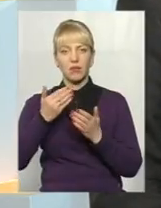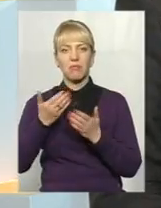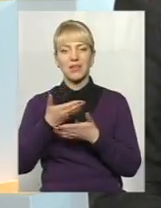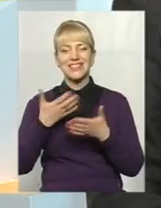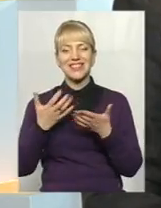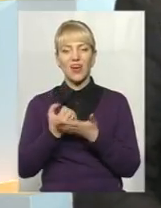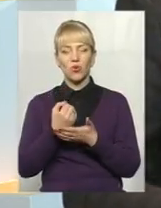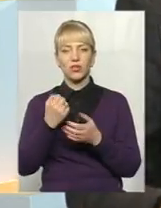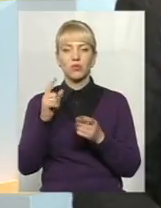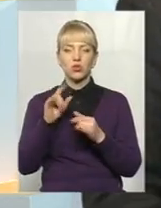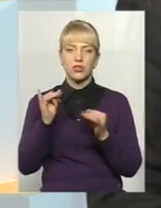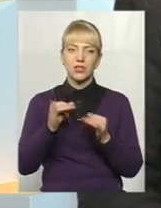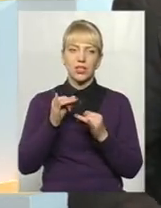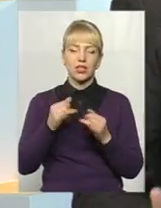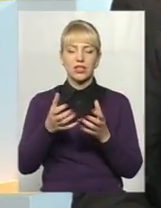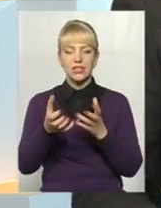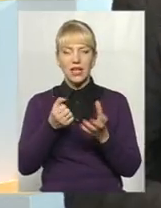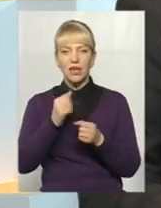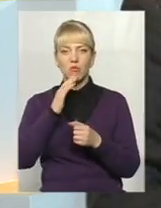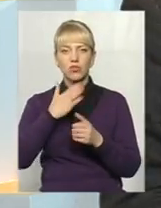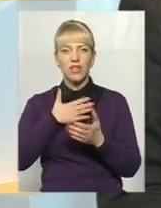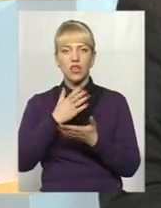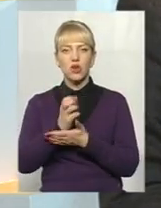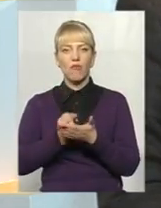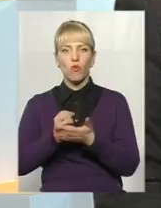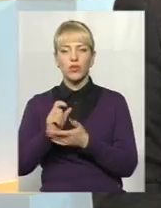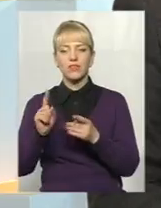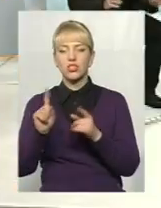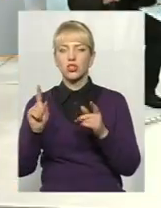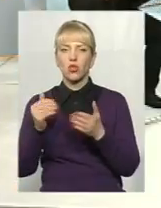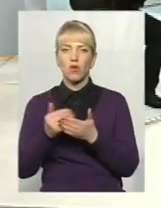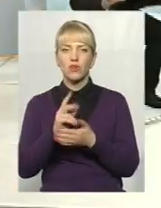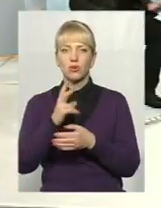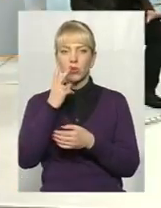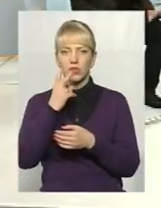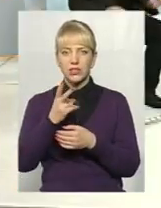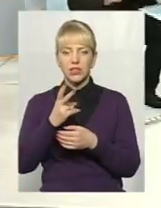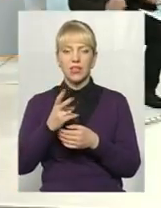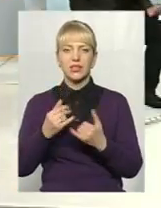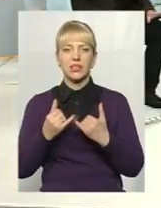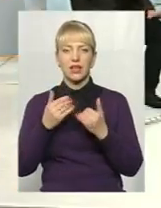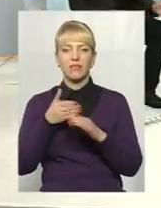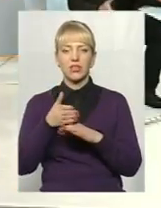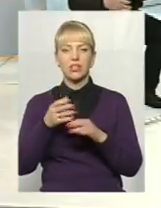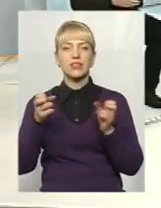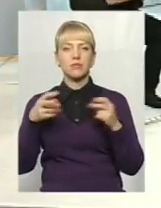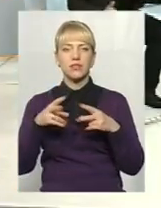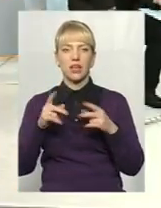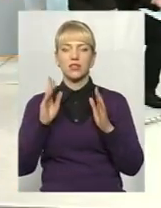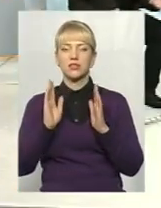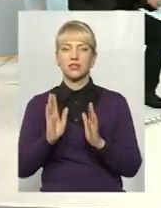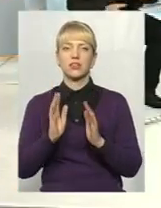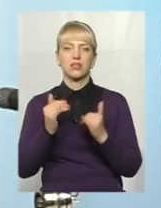цікавеньке, достаємо з наших фондів те, що ми ще не показуємо нашим відвідувачам, і це спеціальне тільки сьогодні, як, наприклад,